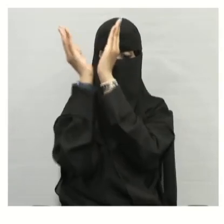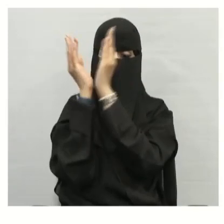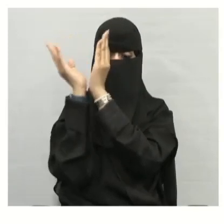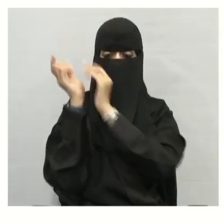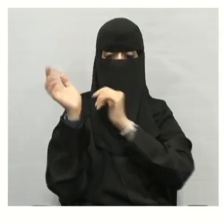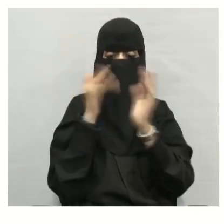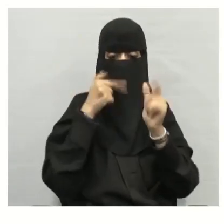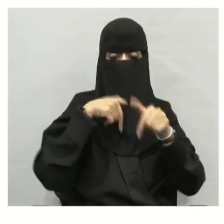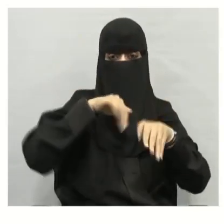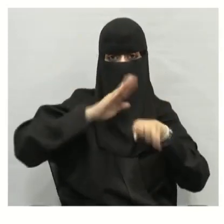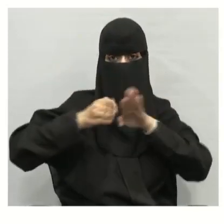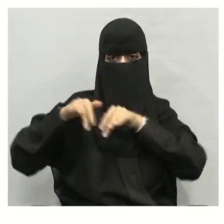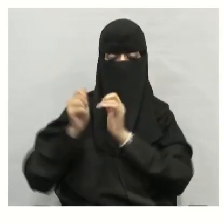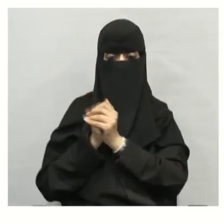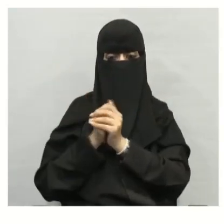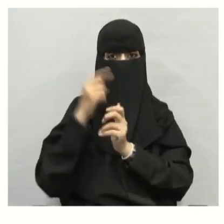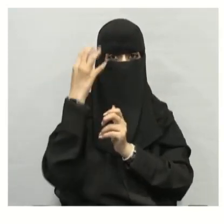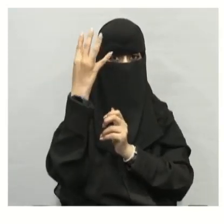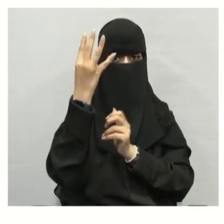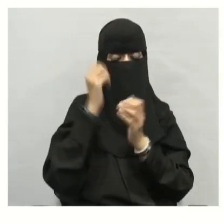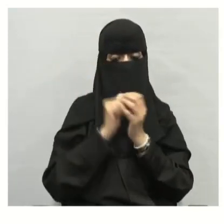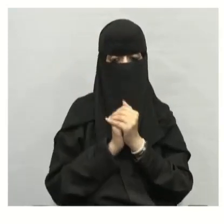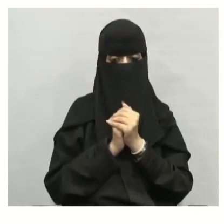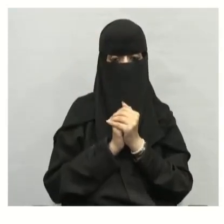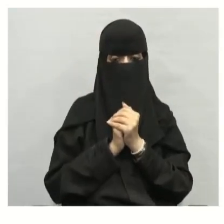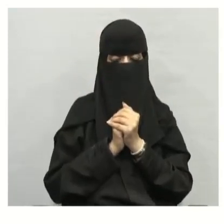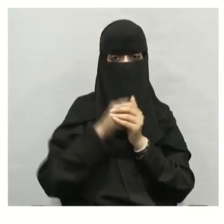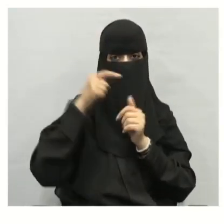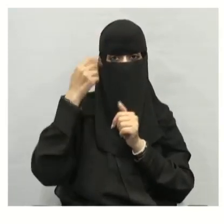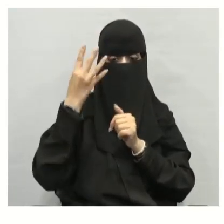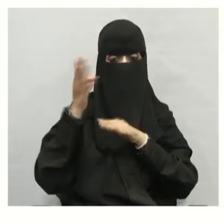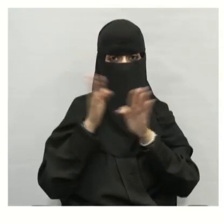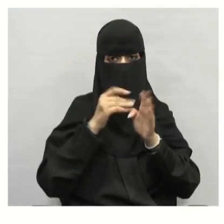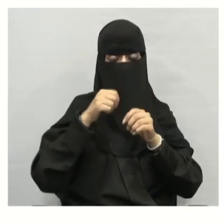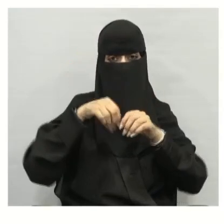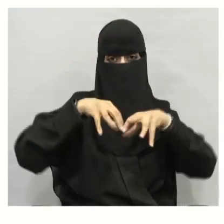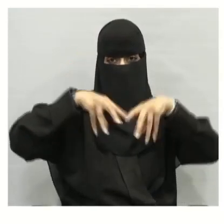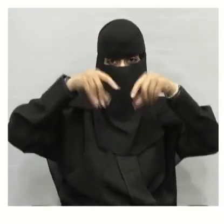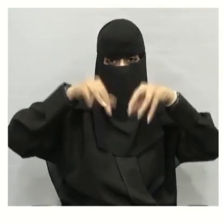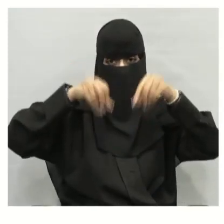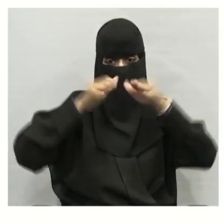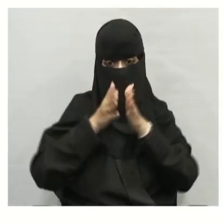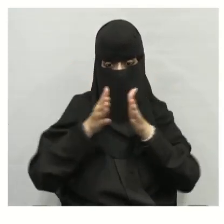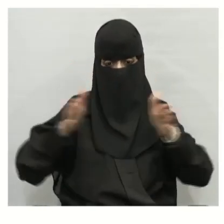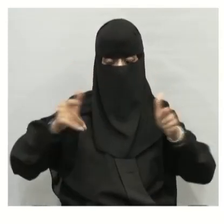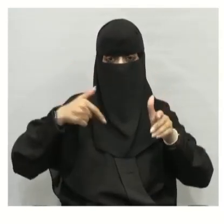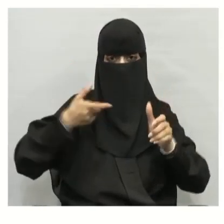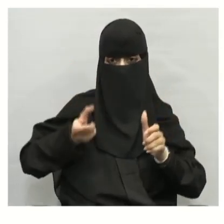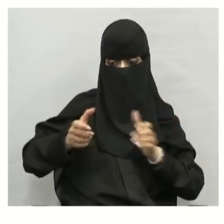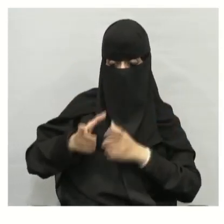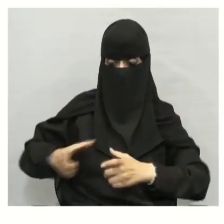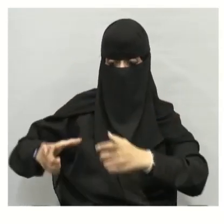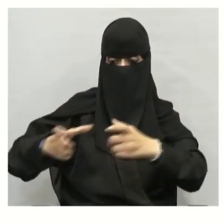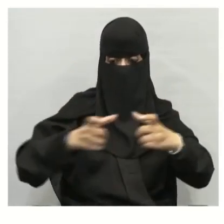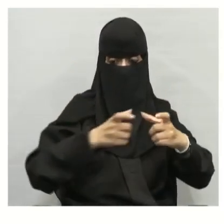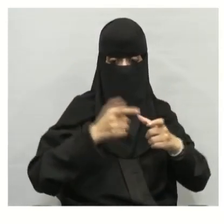إذن عدد الأنظمة البيئية المكونة للغلاف الحيوي هي الصحارة، السهول،